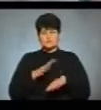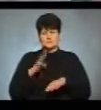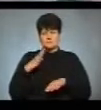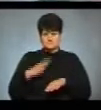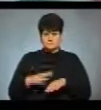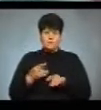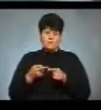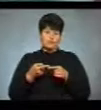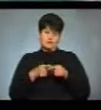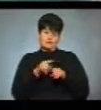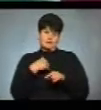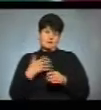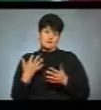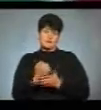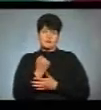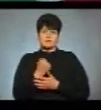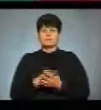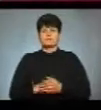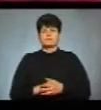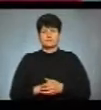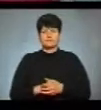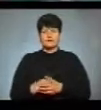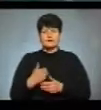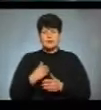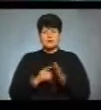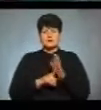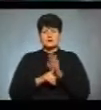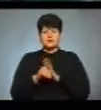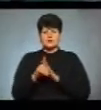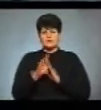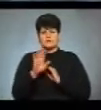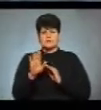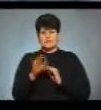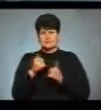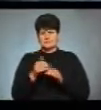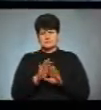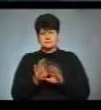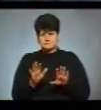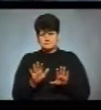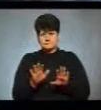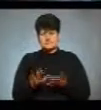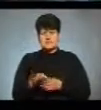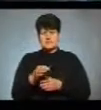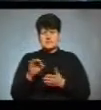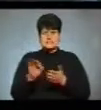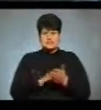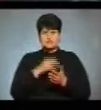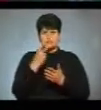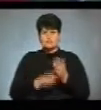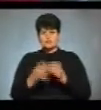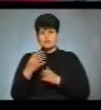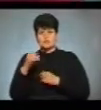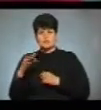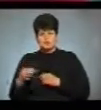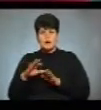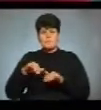по техніці я в нього виграв. Я стартував не дуже вдало, зразу програвся 4-0, але